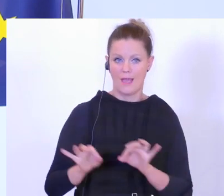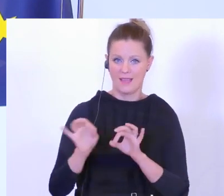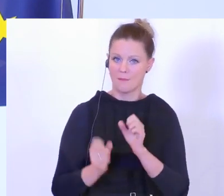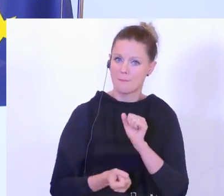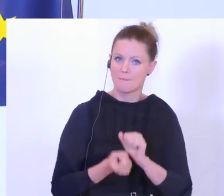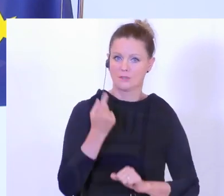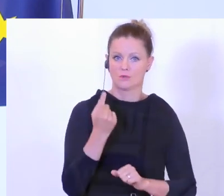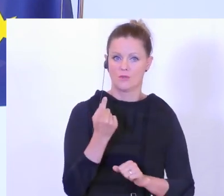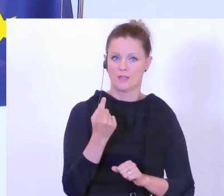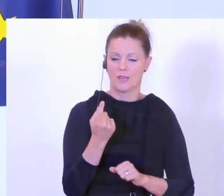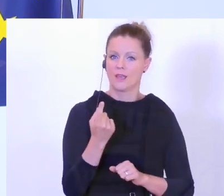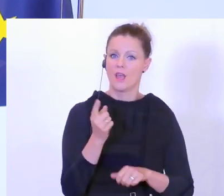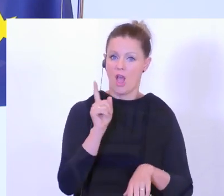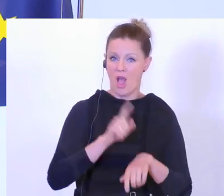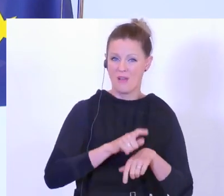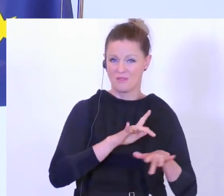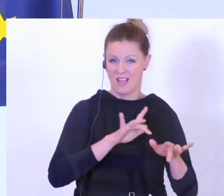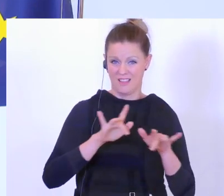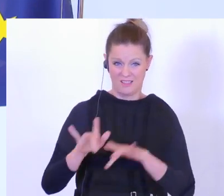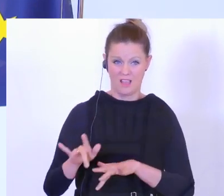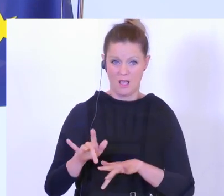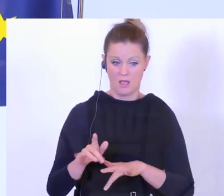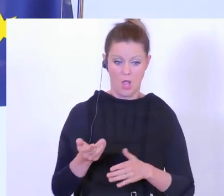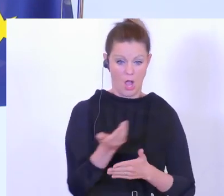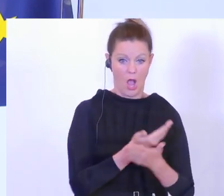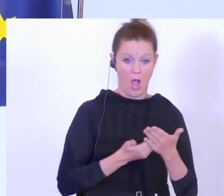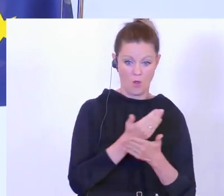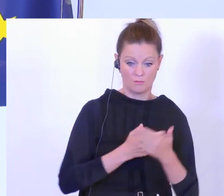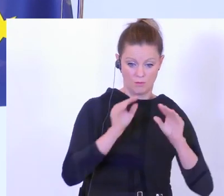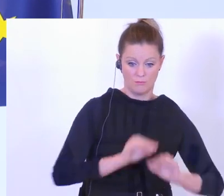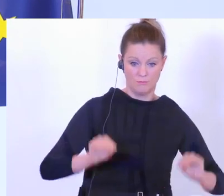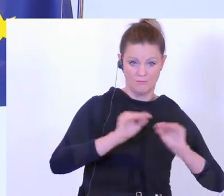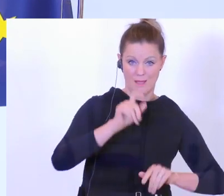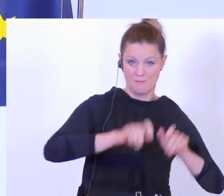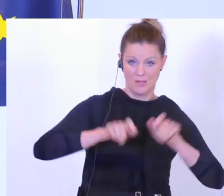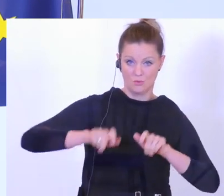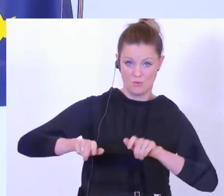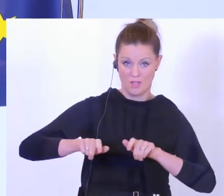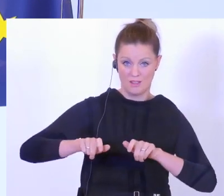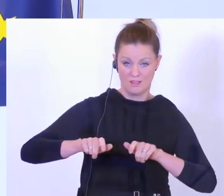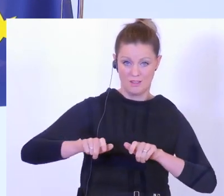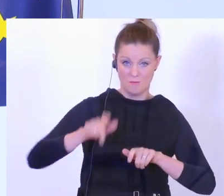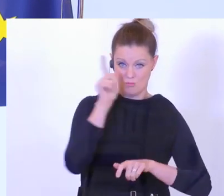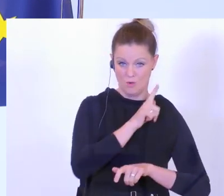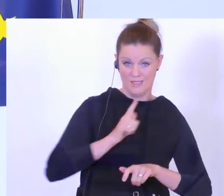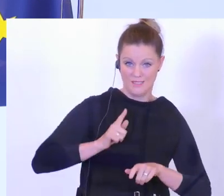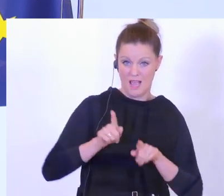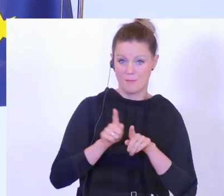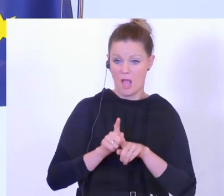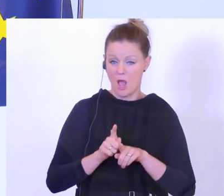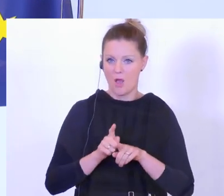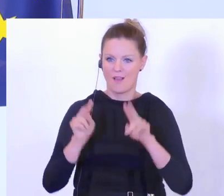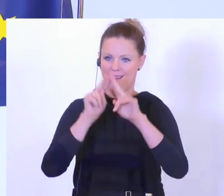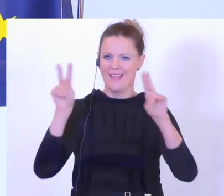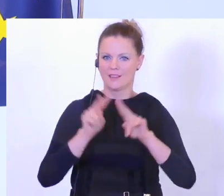besondere Aufträge auf dem Gebiet, beginnend von der Ausbildung unserer Leute, beginnend weiterführend zur